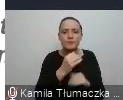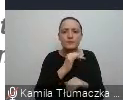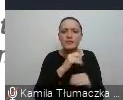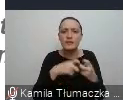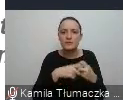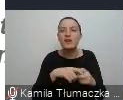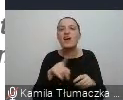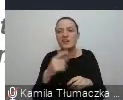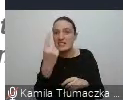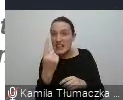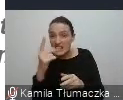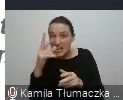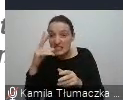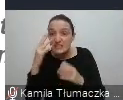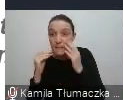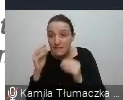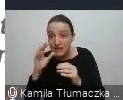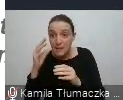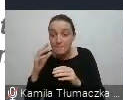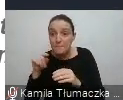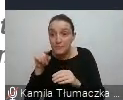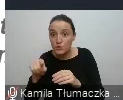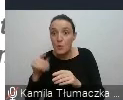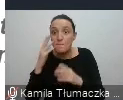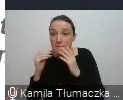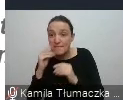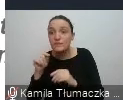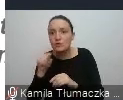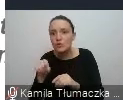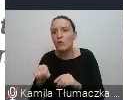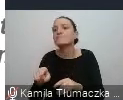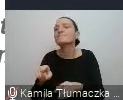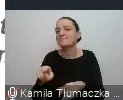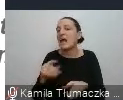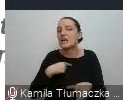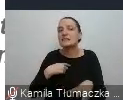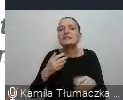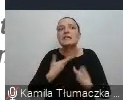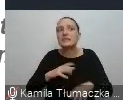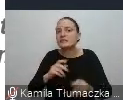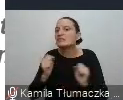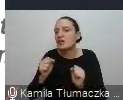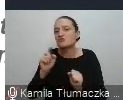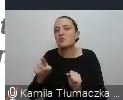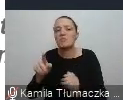bawi się ciągle jedną zabawką, nie chce straszyć, to może na pewno być autyzm. I tego typu